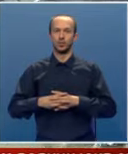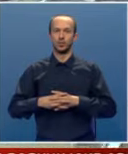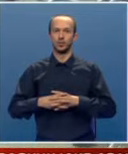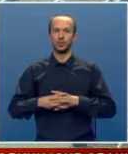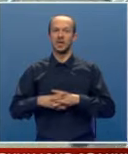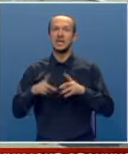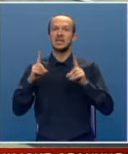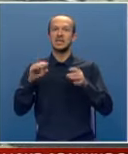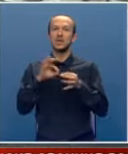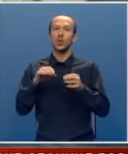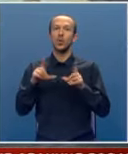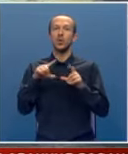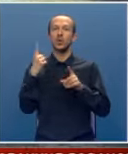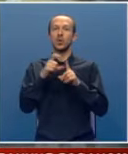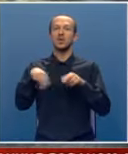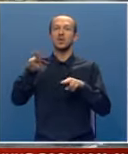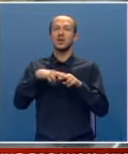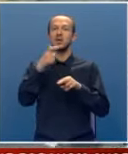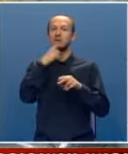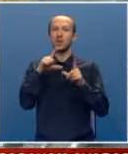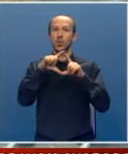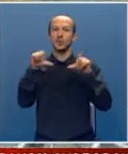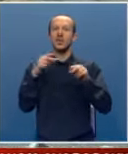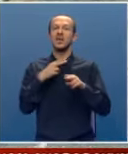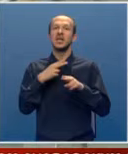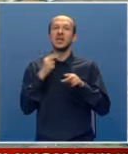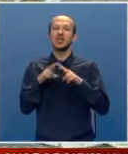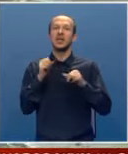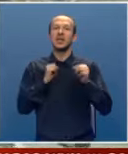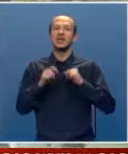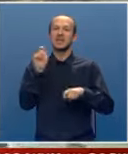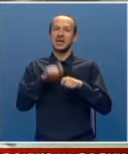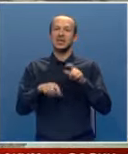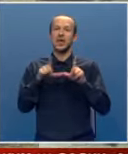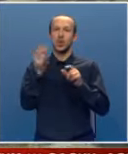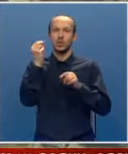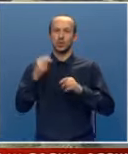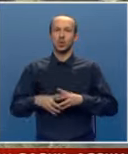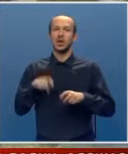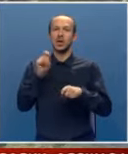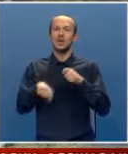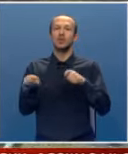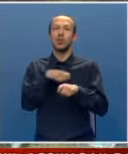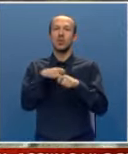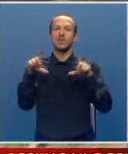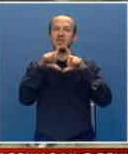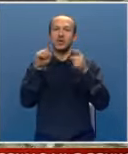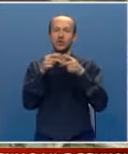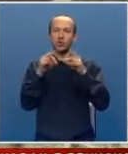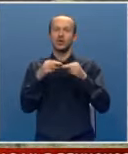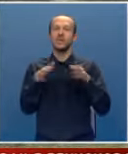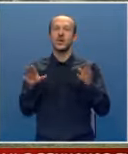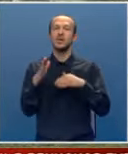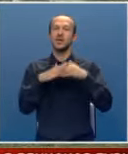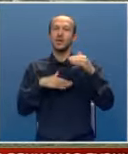Stanje bezbjednosti u jednoj od najstarijih ustanova za izdržavanje kazdanih sankcija u Srpskoj, kazdano popravnom zavodu Foča je na